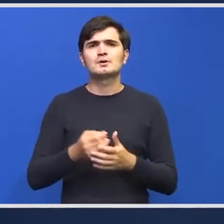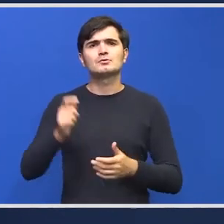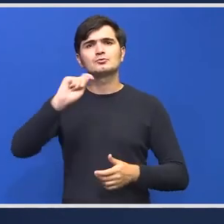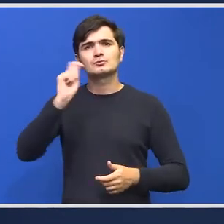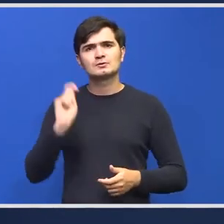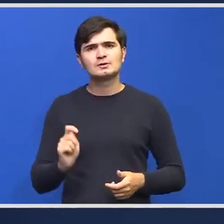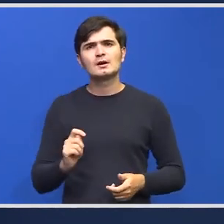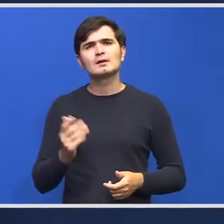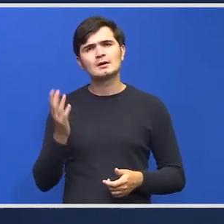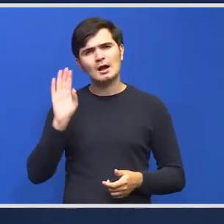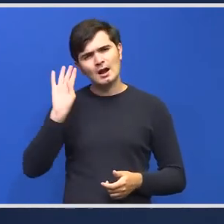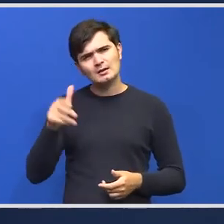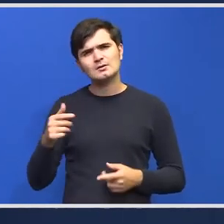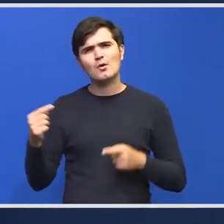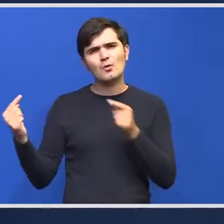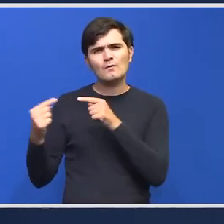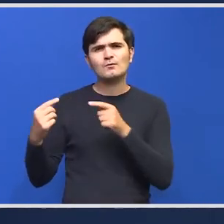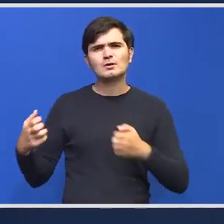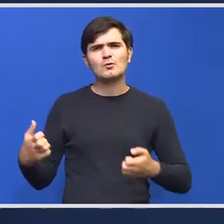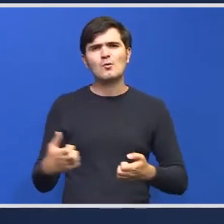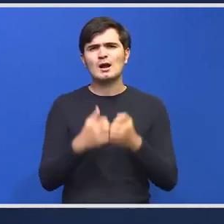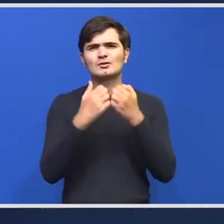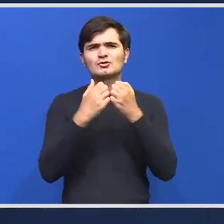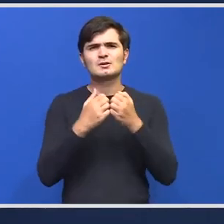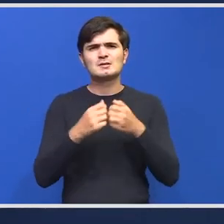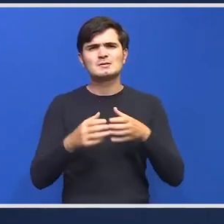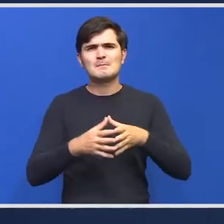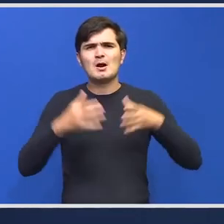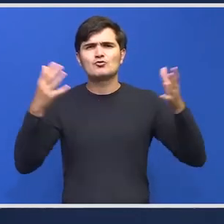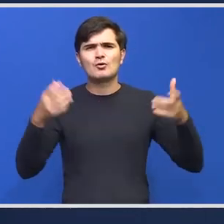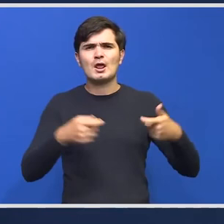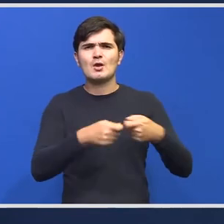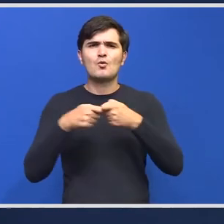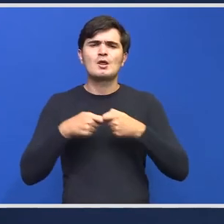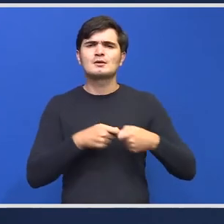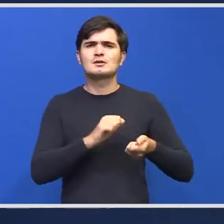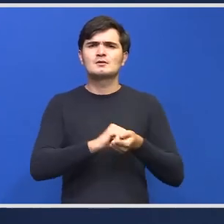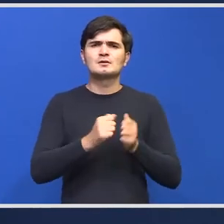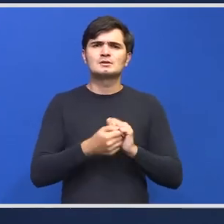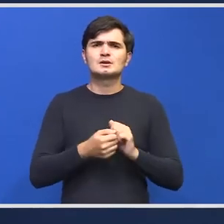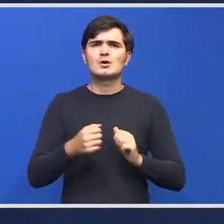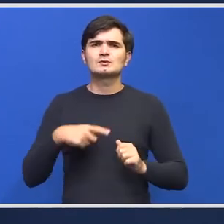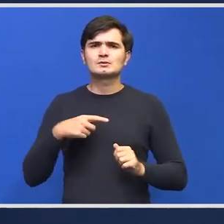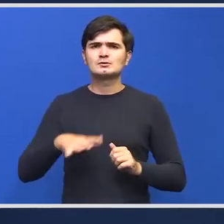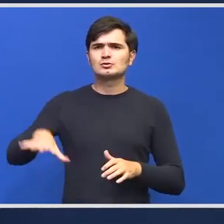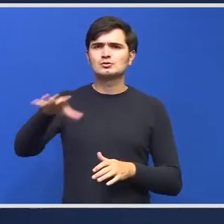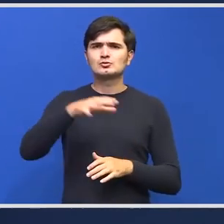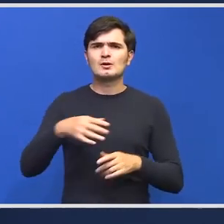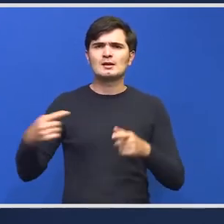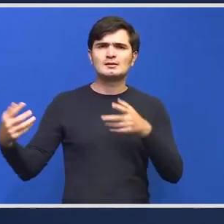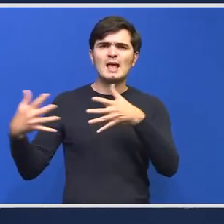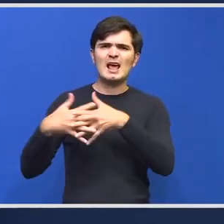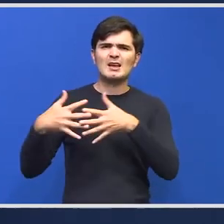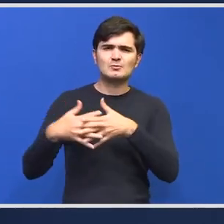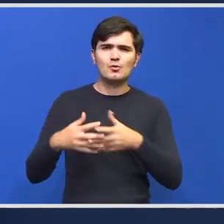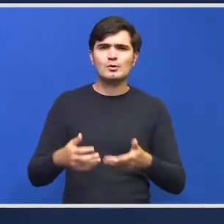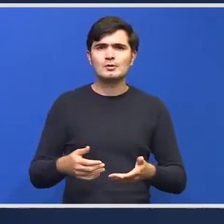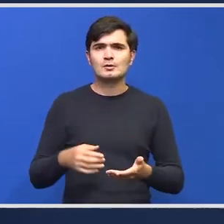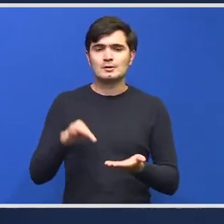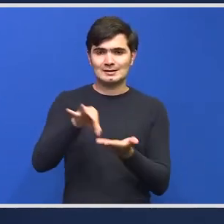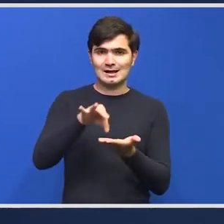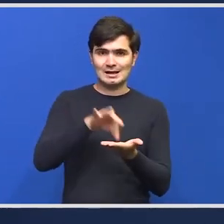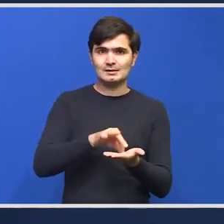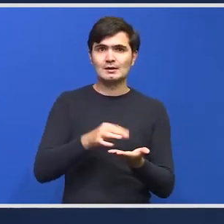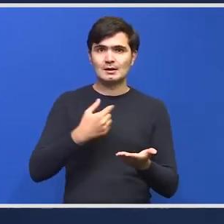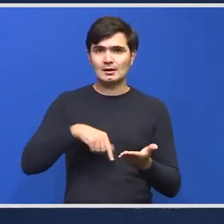-au confruntat cu accidente colective majore sau care sunt în zone de conflict datele pe care noi